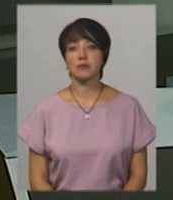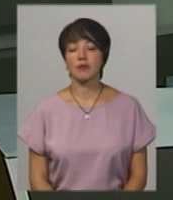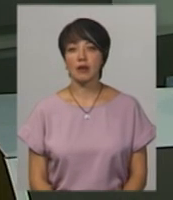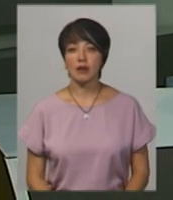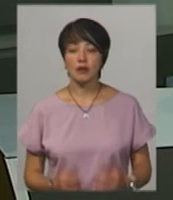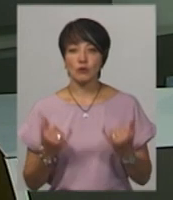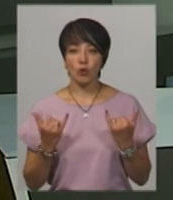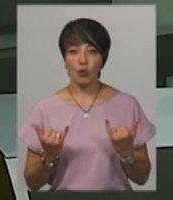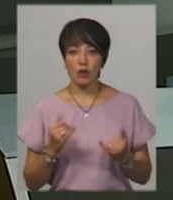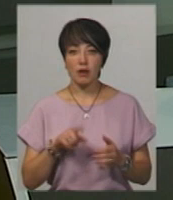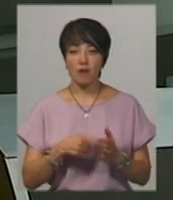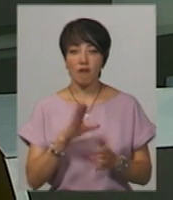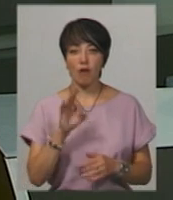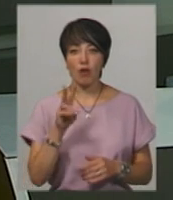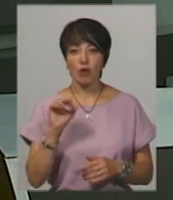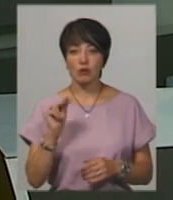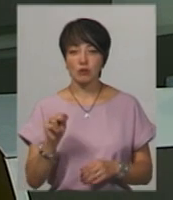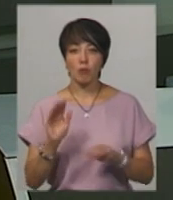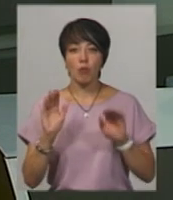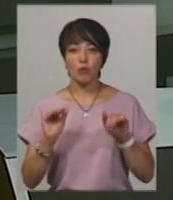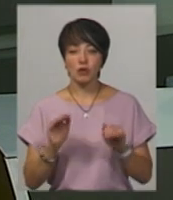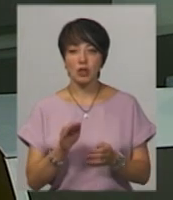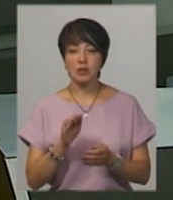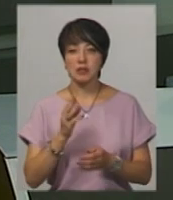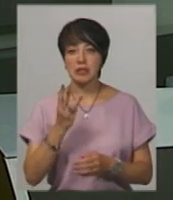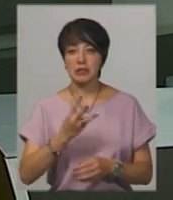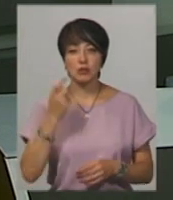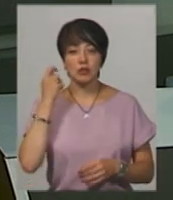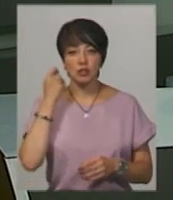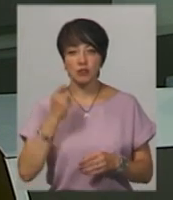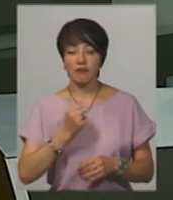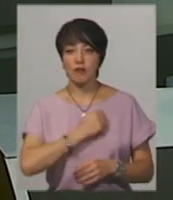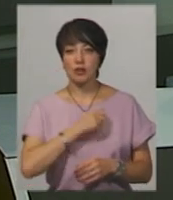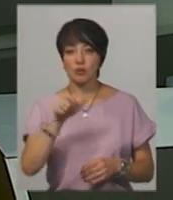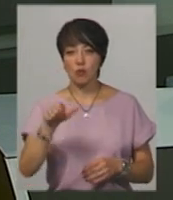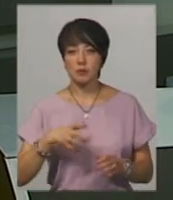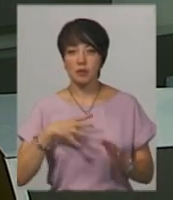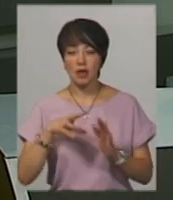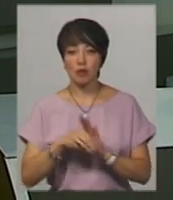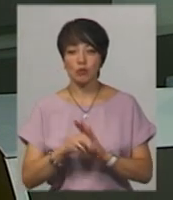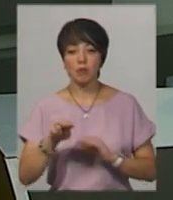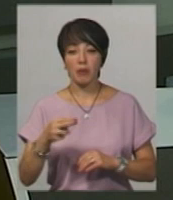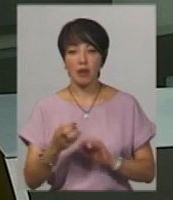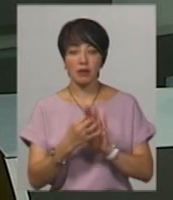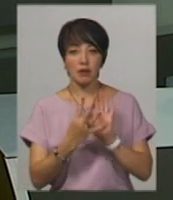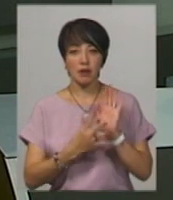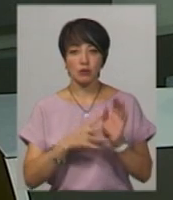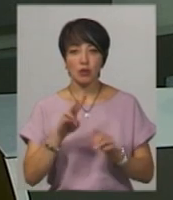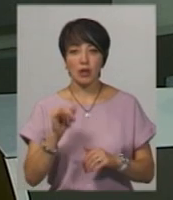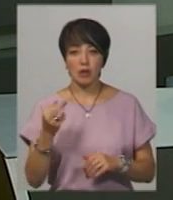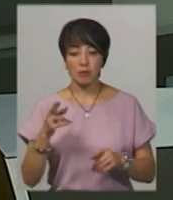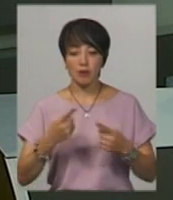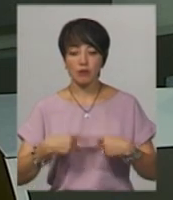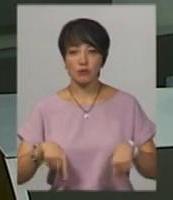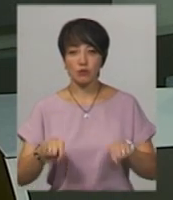Сьогодні у Волочийську попрощалися із 30-річним військовим Романом Джерелейком, який загинув у п'ятницю, 19 липня, у